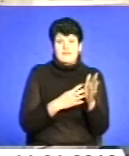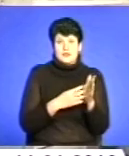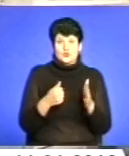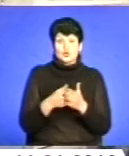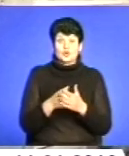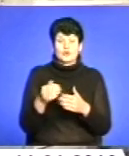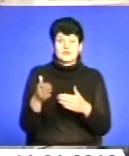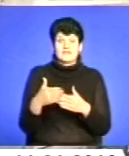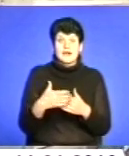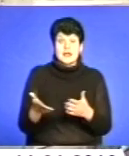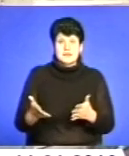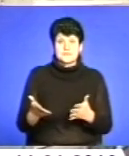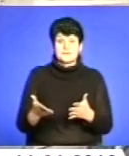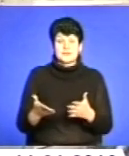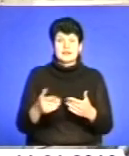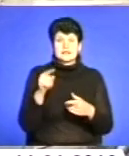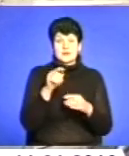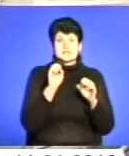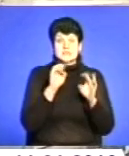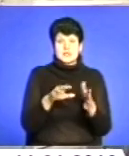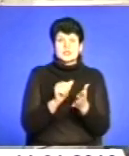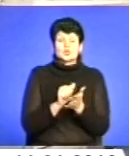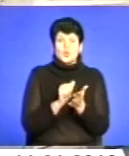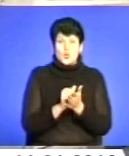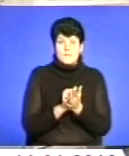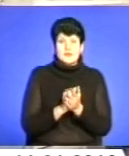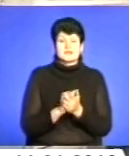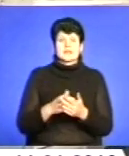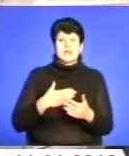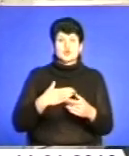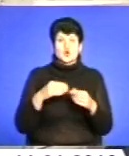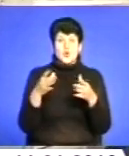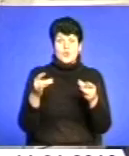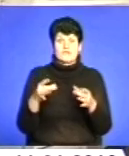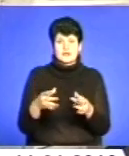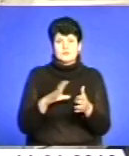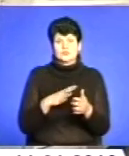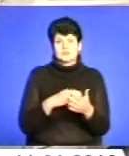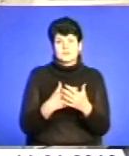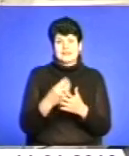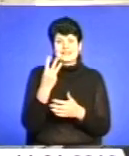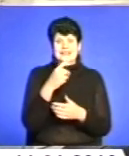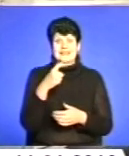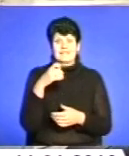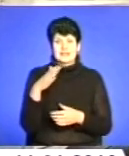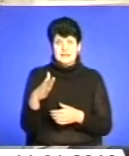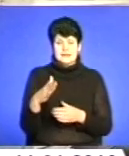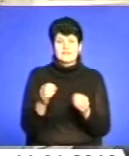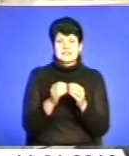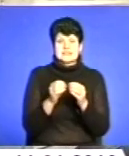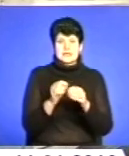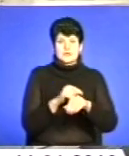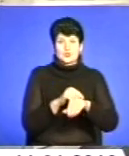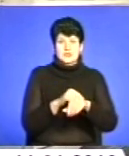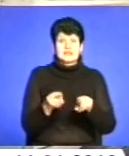Шумише, там здача документів нашого конверта, це зайняло нас три хвилини. На 10-ту годину